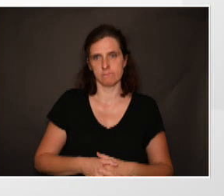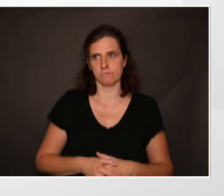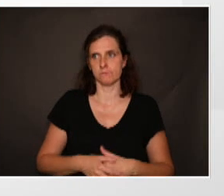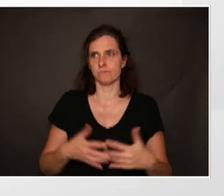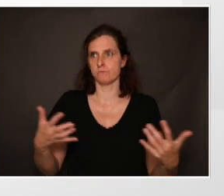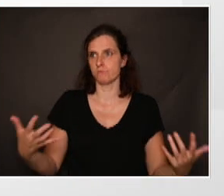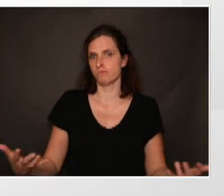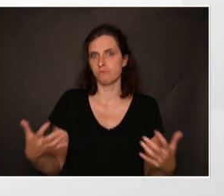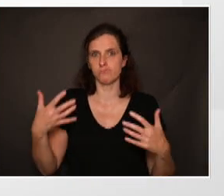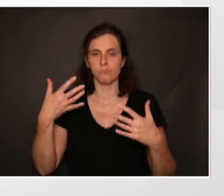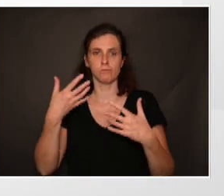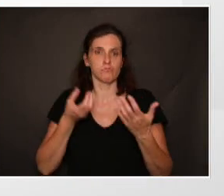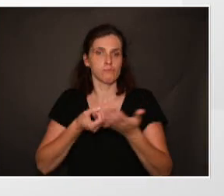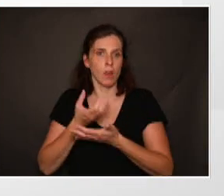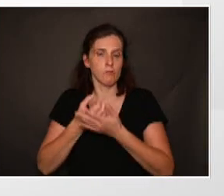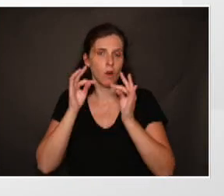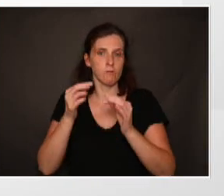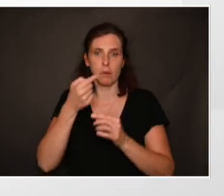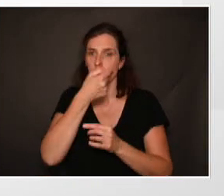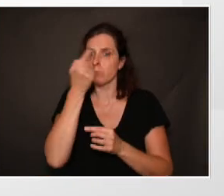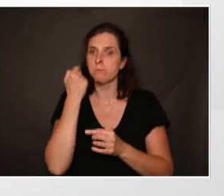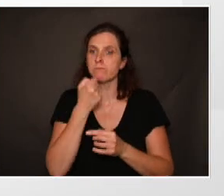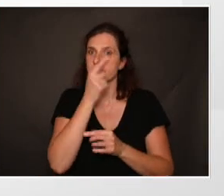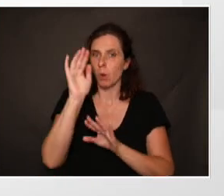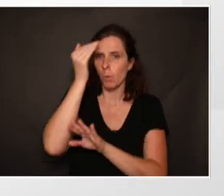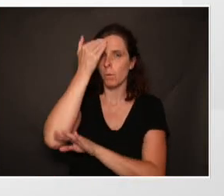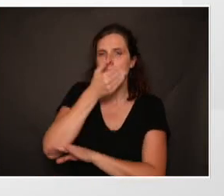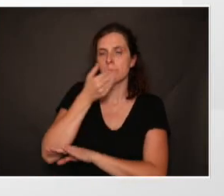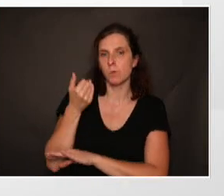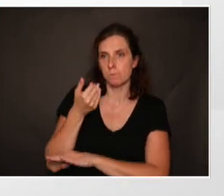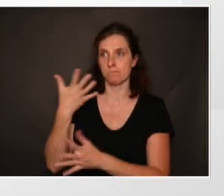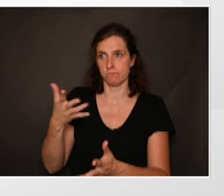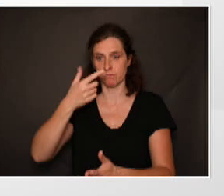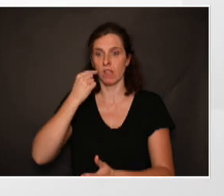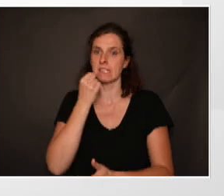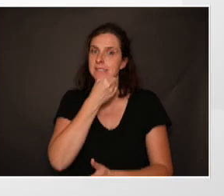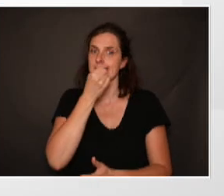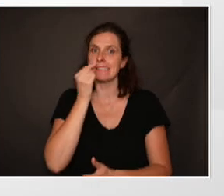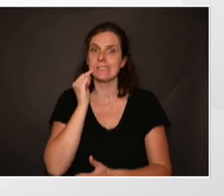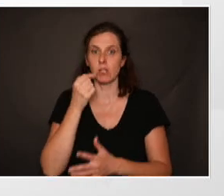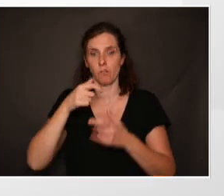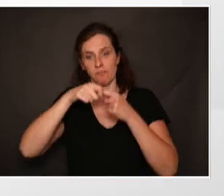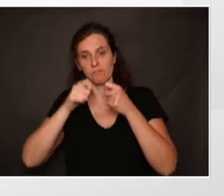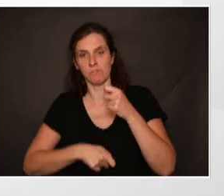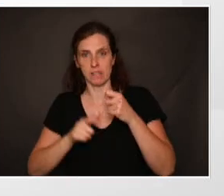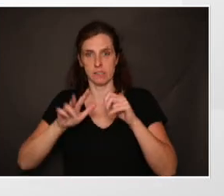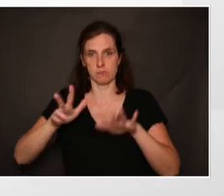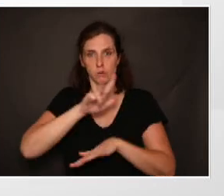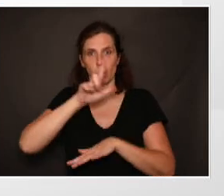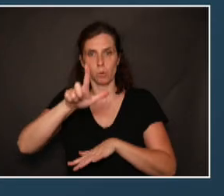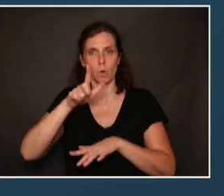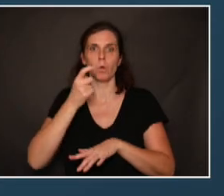Quelques petites notions pour mieux connaître la sphère buccodentaire. Il faut savoir qu'une denture normale et définitive comprend 32 dents